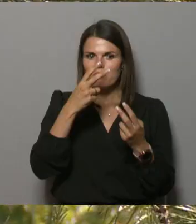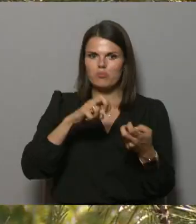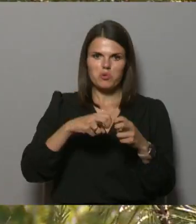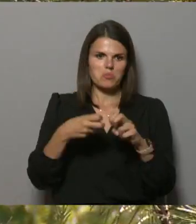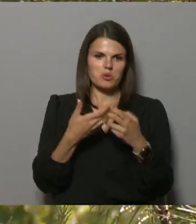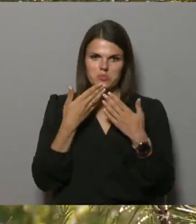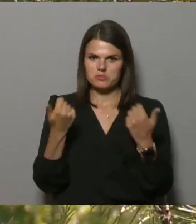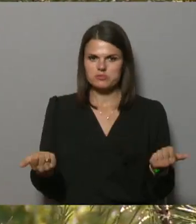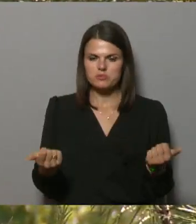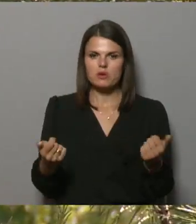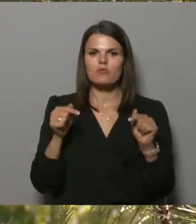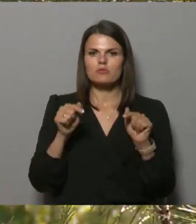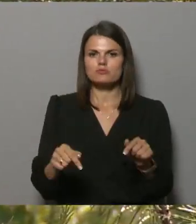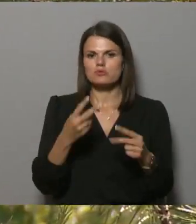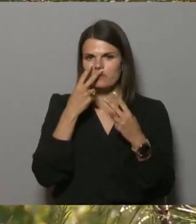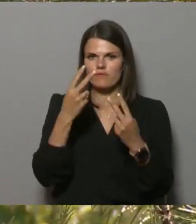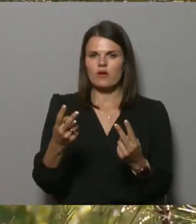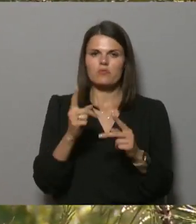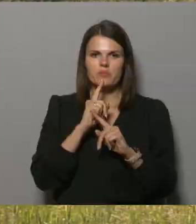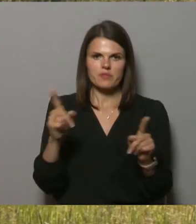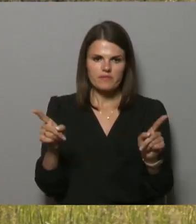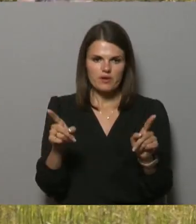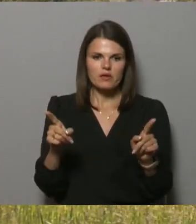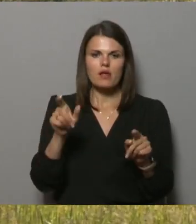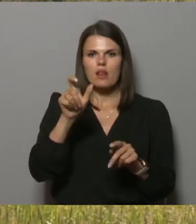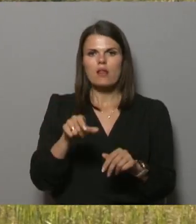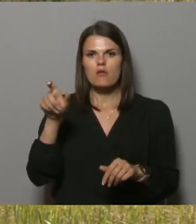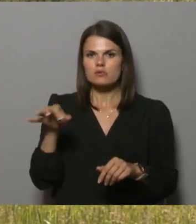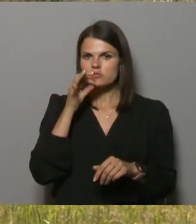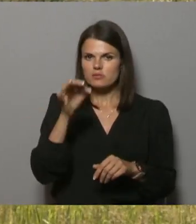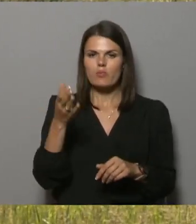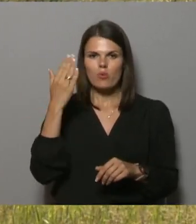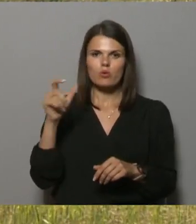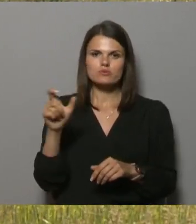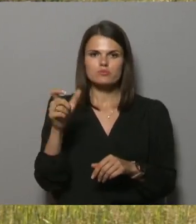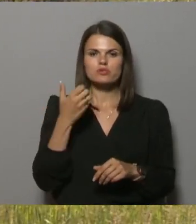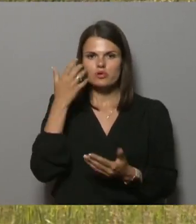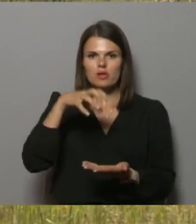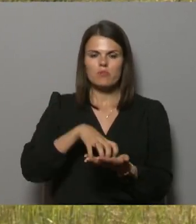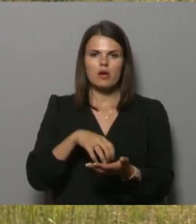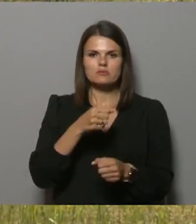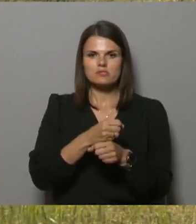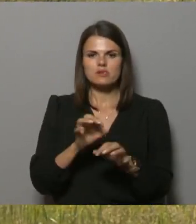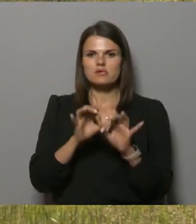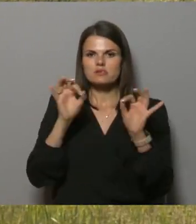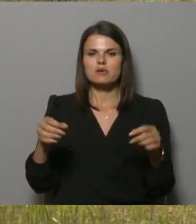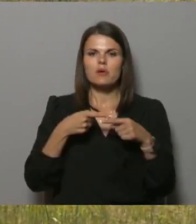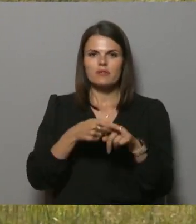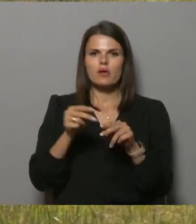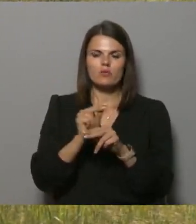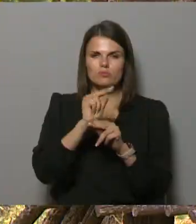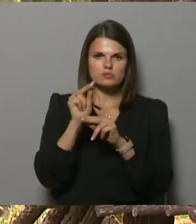netika koncentrētas. Šeit gan ir vērojama kāda dīvainība. Ļaudz apgalvo, ka kopis brīža, kad bāzes stacijā sāk šies tehniskie